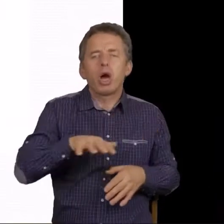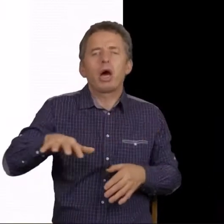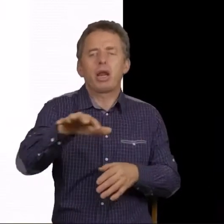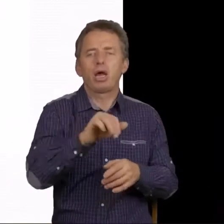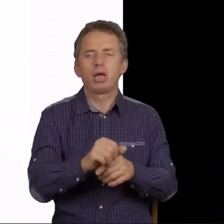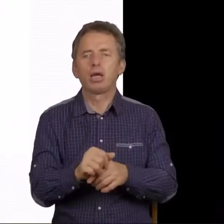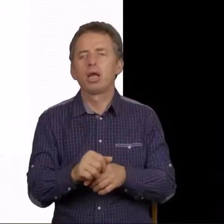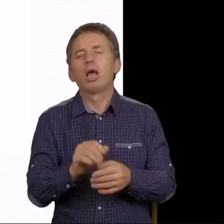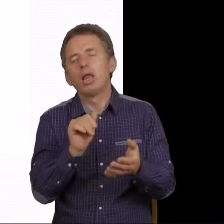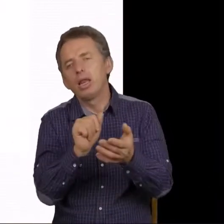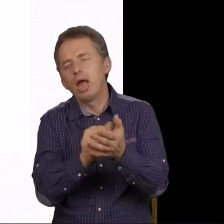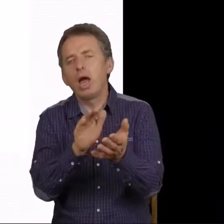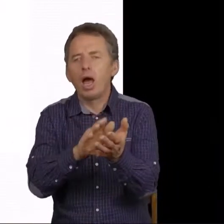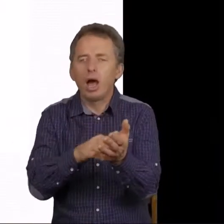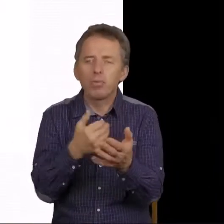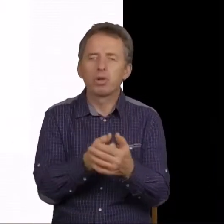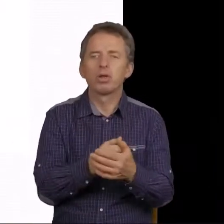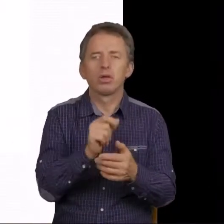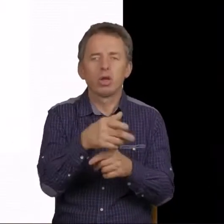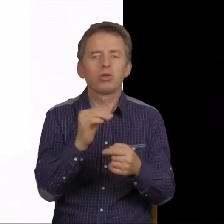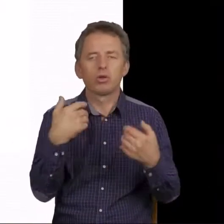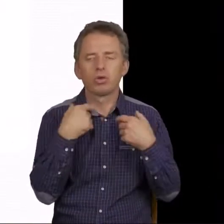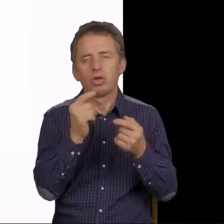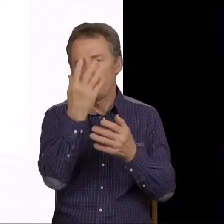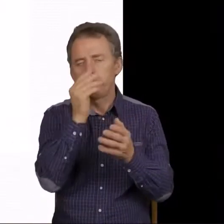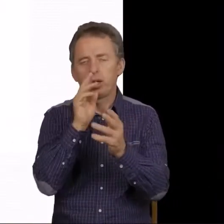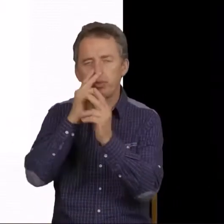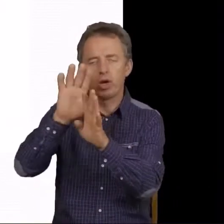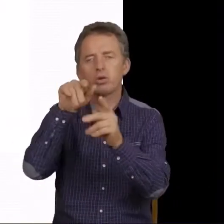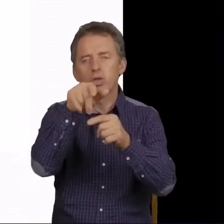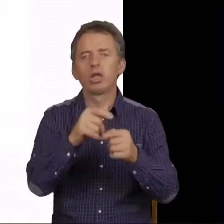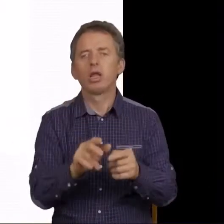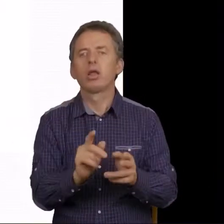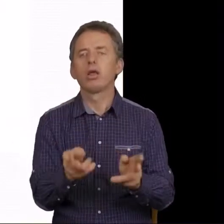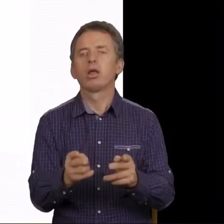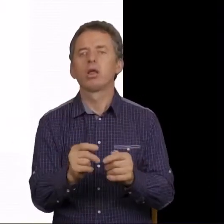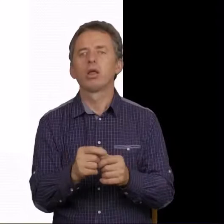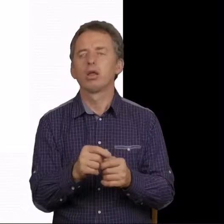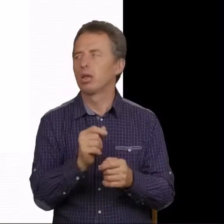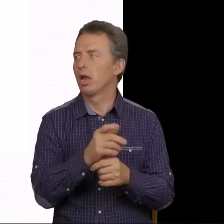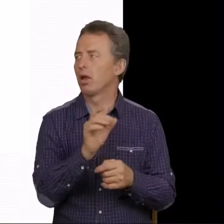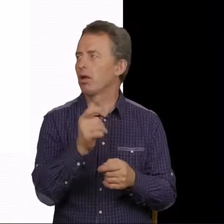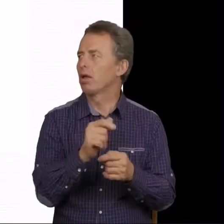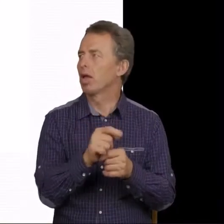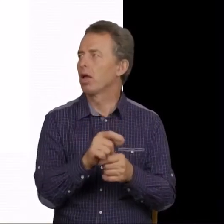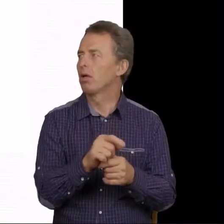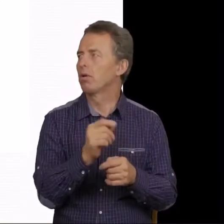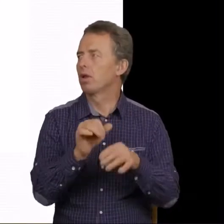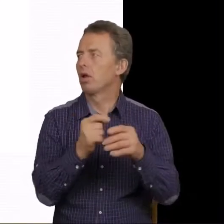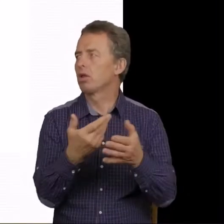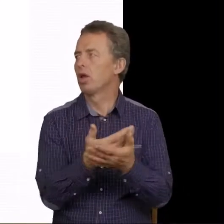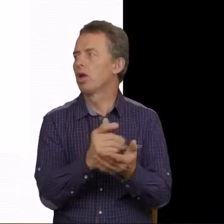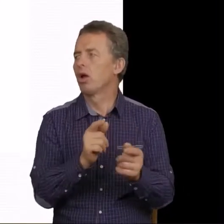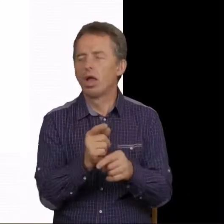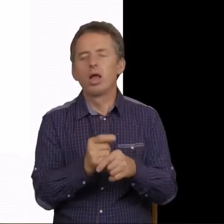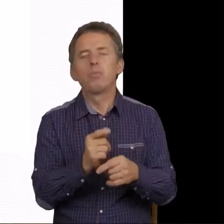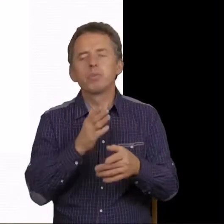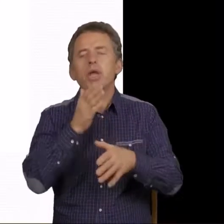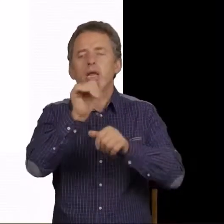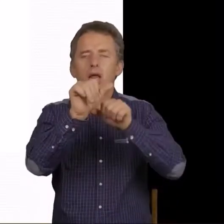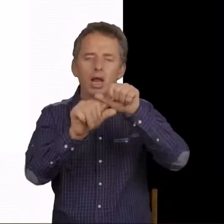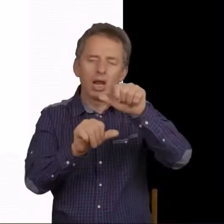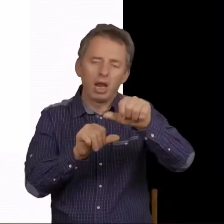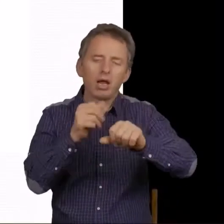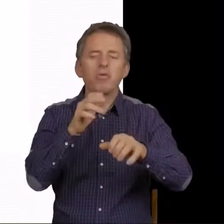Na przykład sektor finansowy. Sektor finansowy. To już przed laty, już